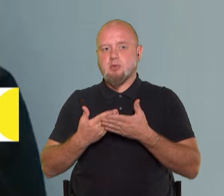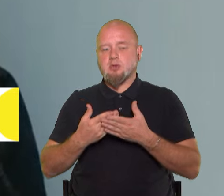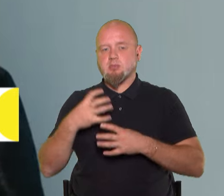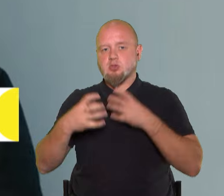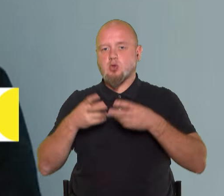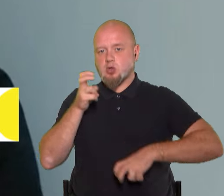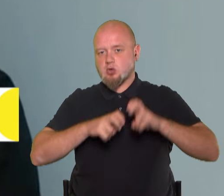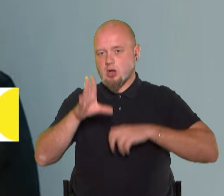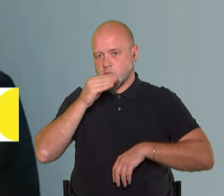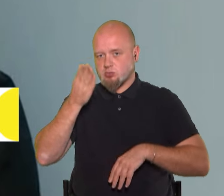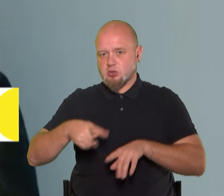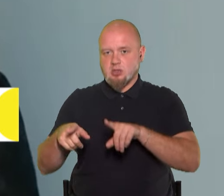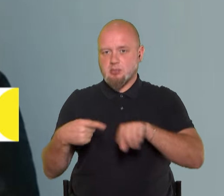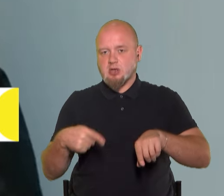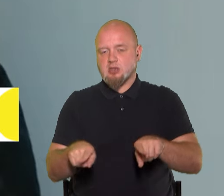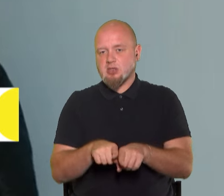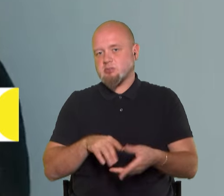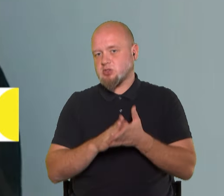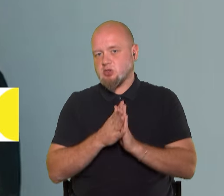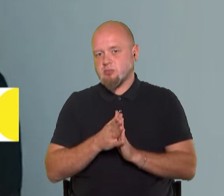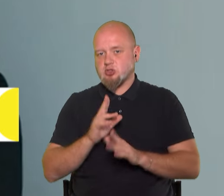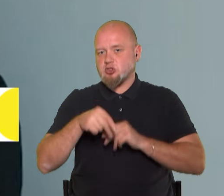бути притягнена таким чином.